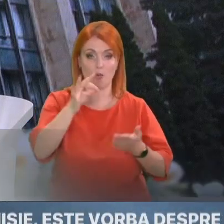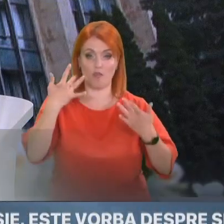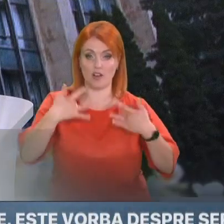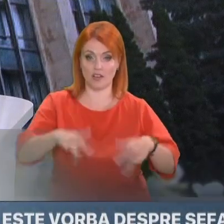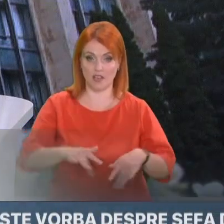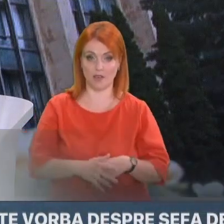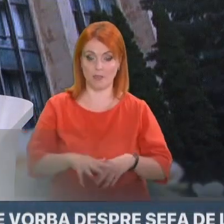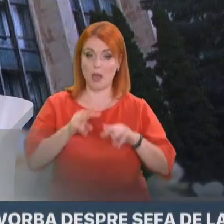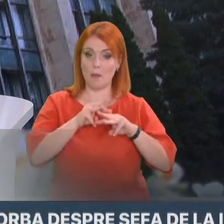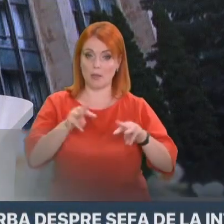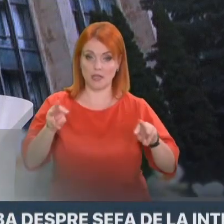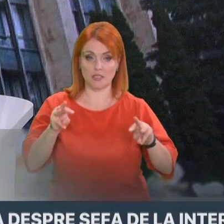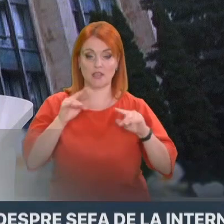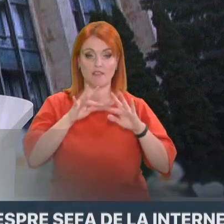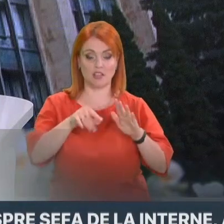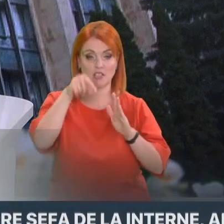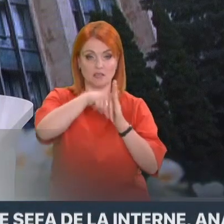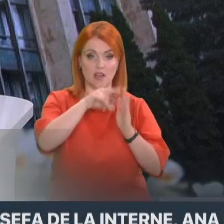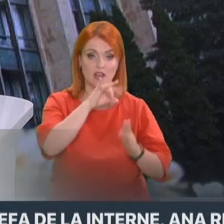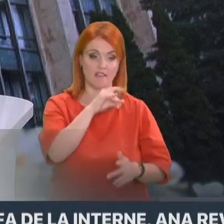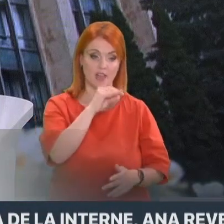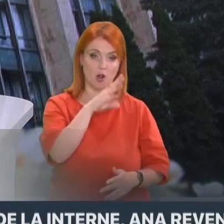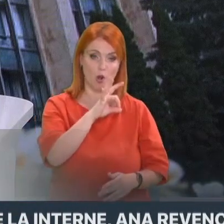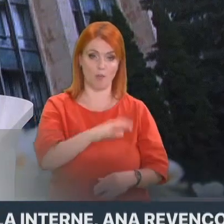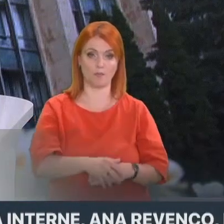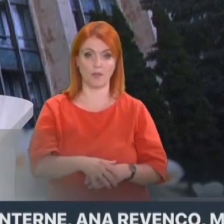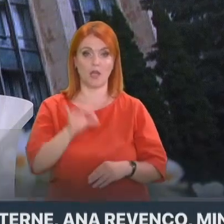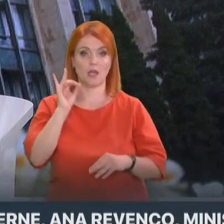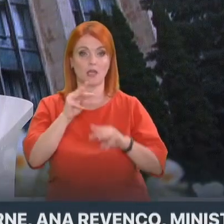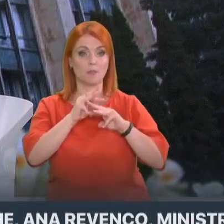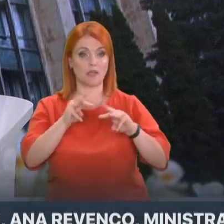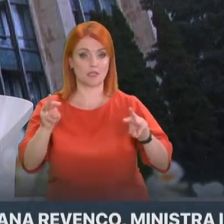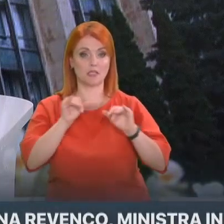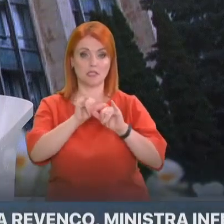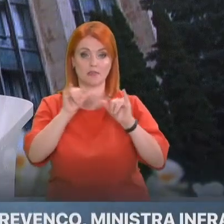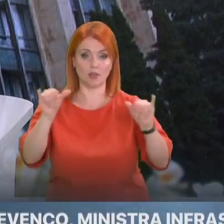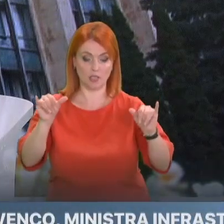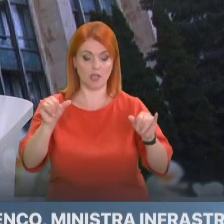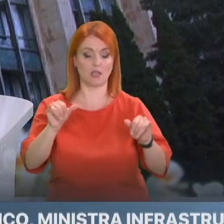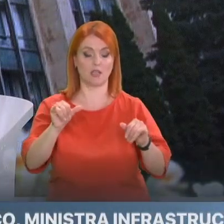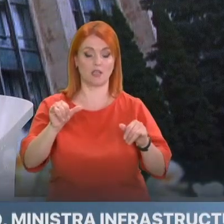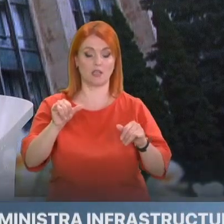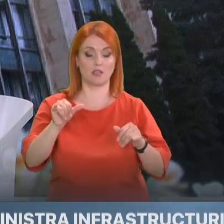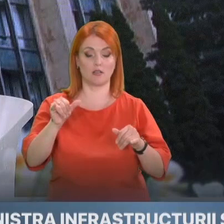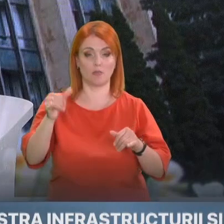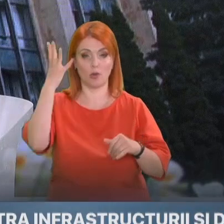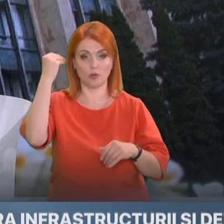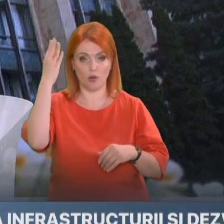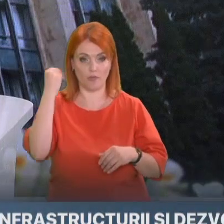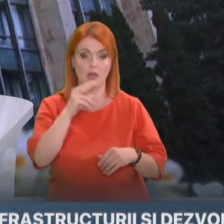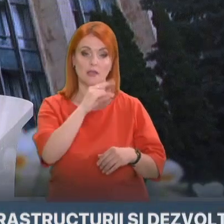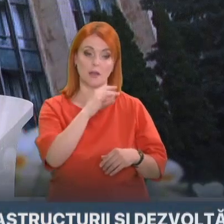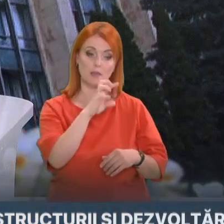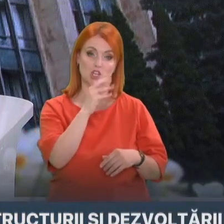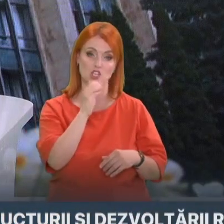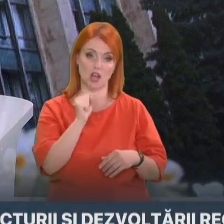Revenco, ministra infrastructurii și dezvoltării regionale, Lilia Dabija, dar și ministrul educației și cercetării, Anatolie Topală. Anunțul